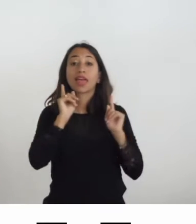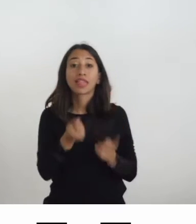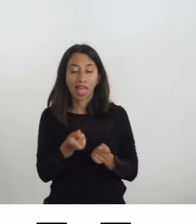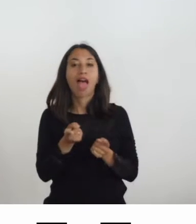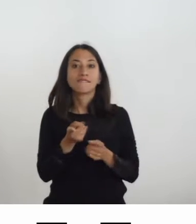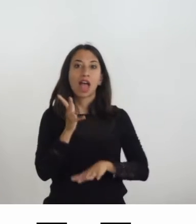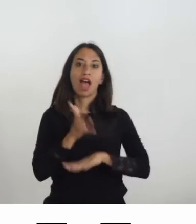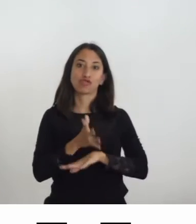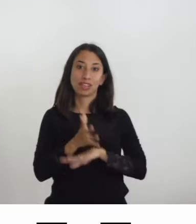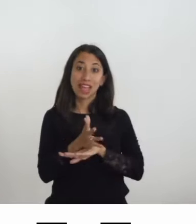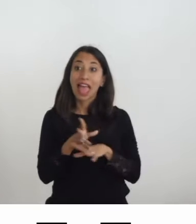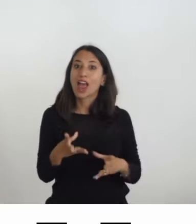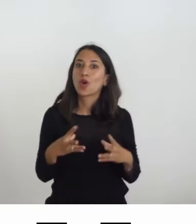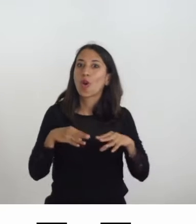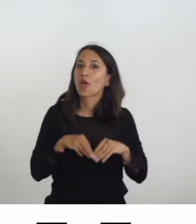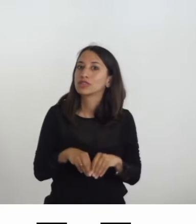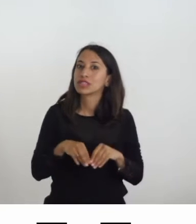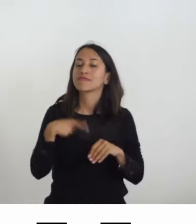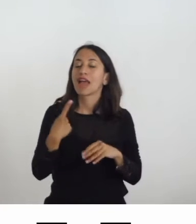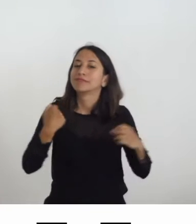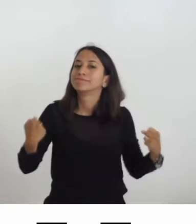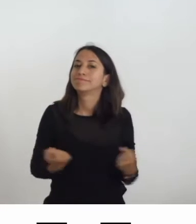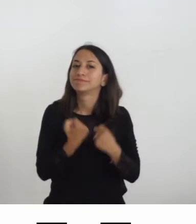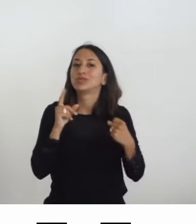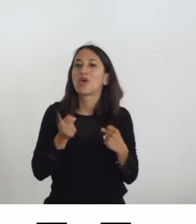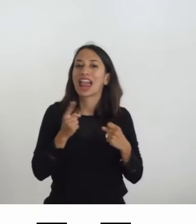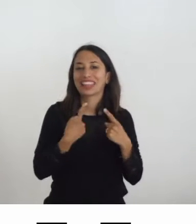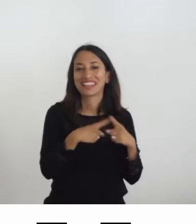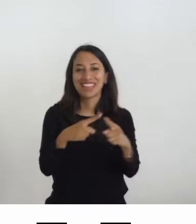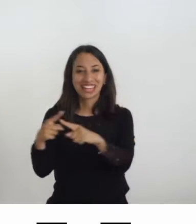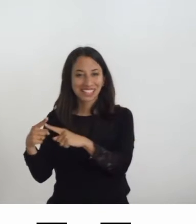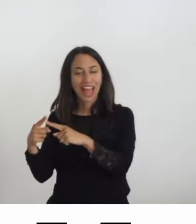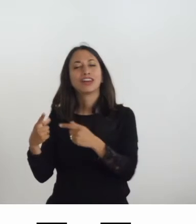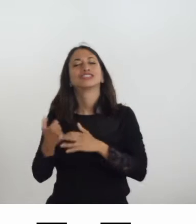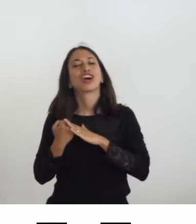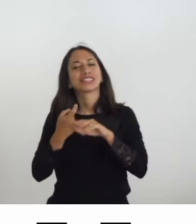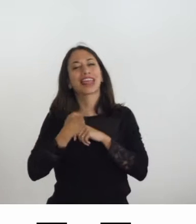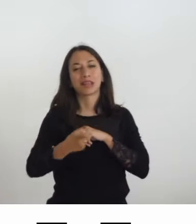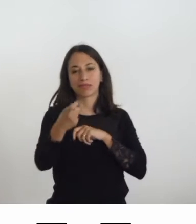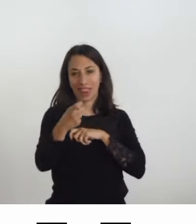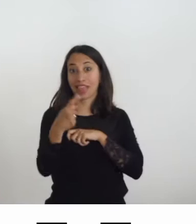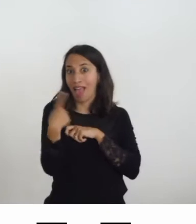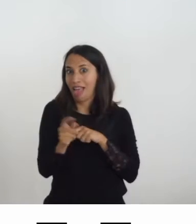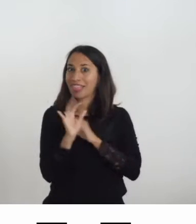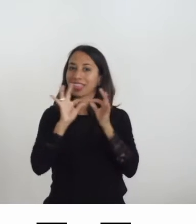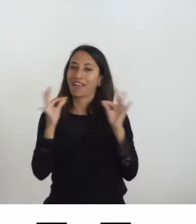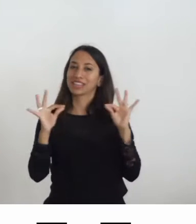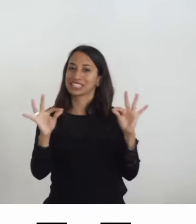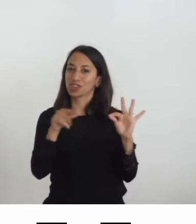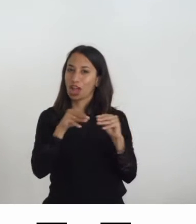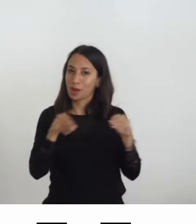i musei promuovono la diversità e la sostenibilità. Anche dal punto di vista nazionale